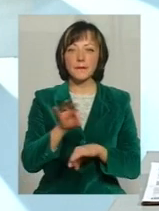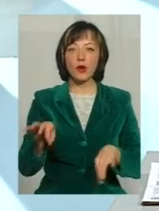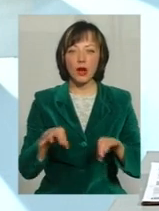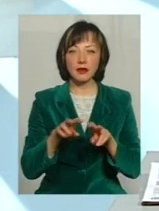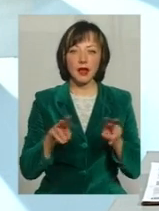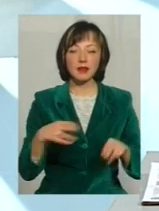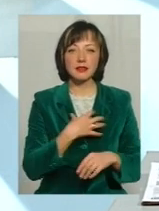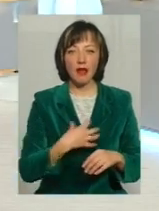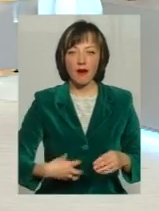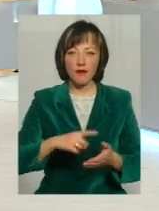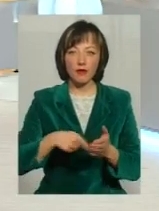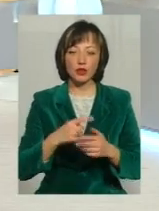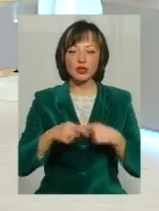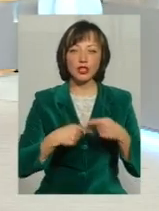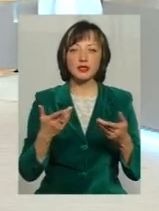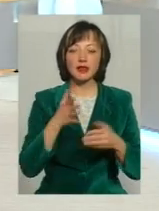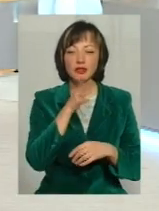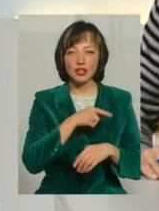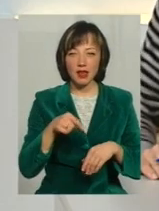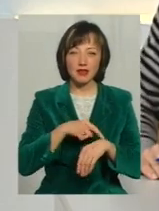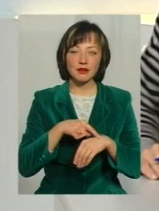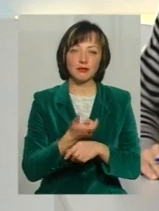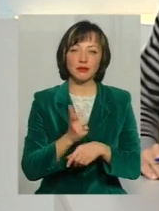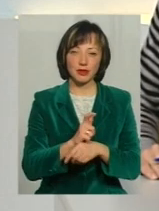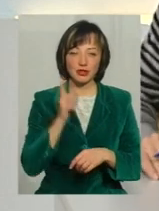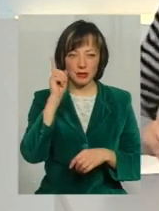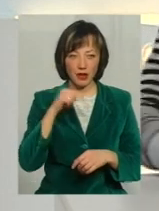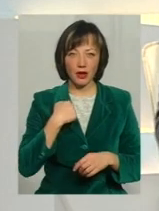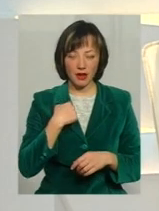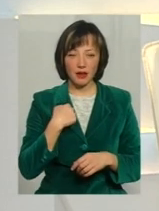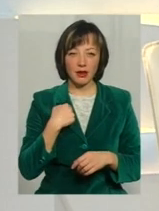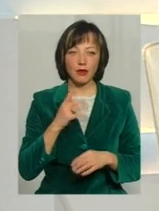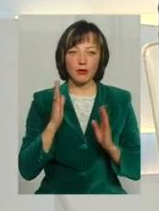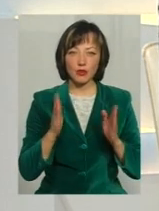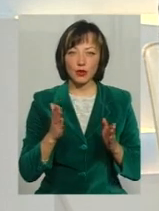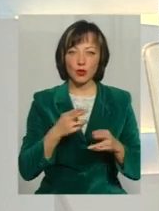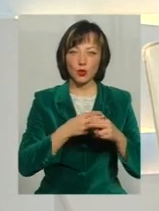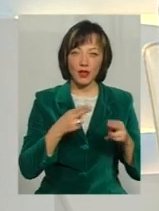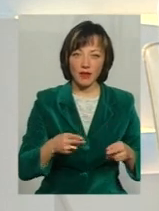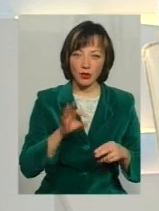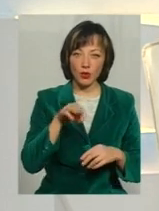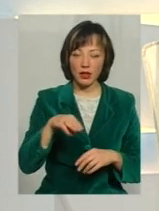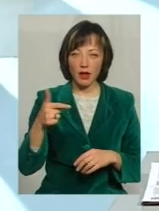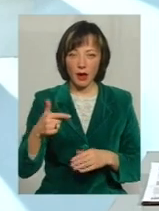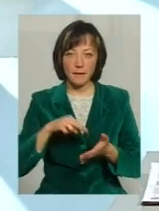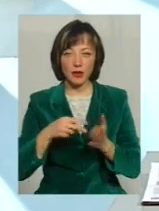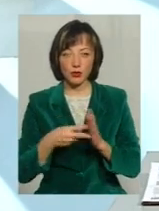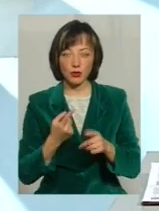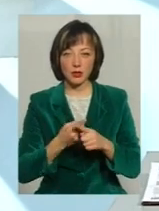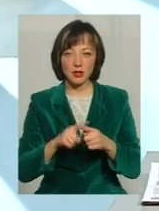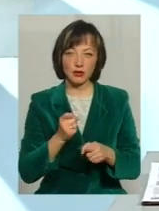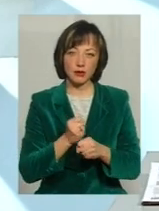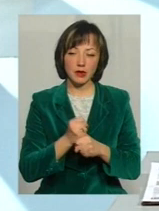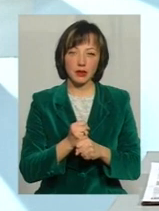Славута Через якісь часи переконні Знаю, наскільки мені відомо, в Донаєвецькій об'єднаній територіальній громаді